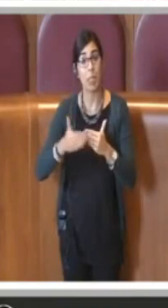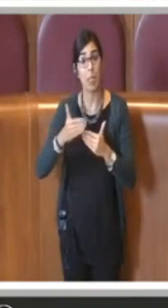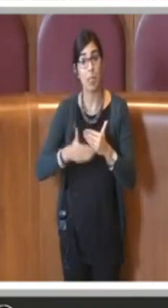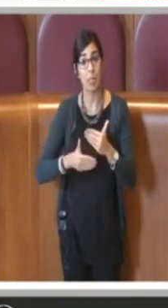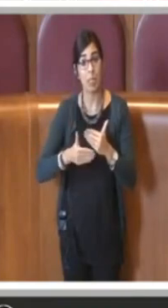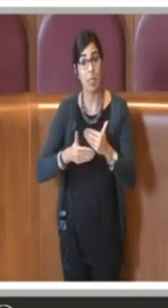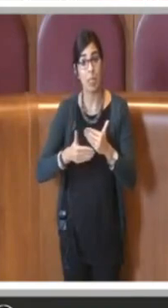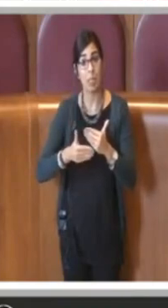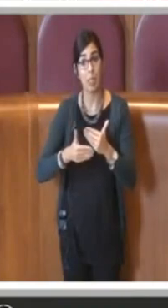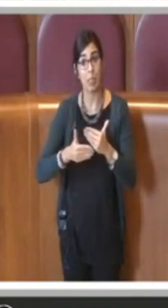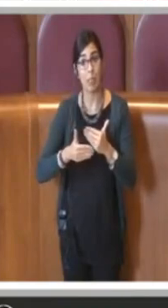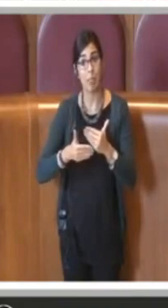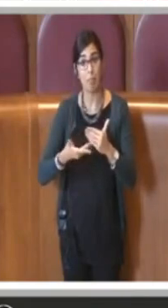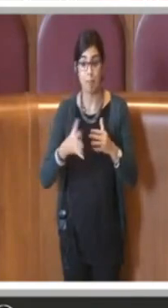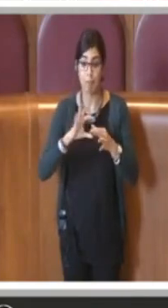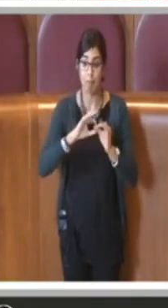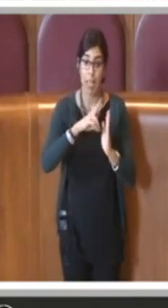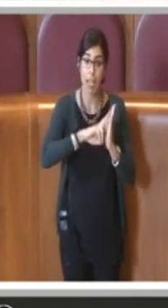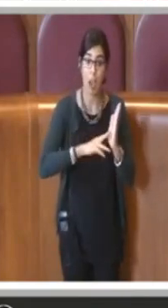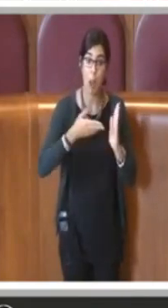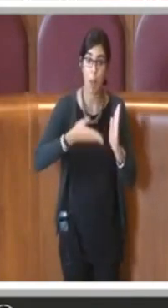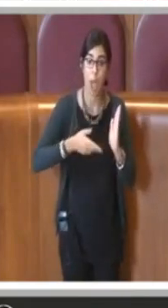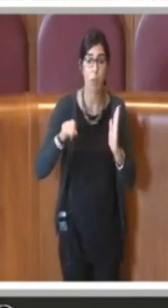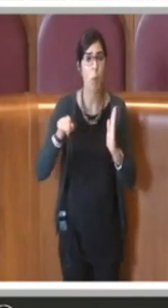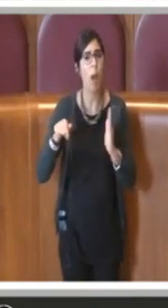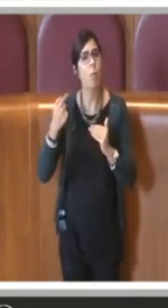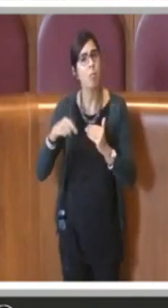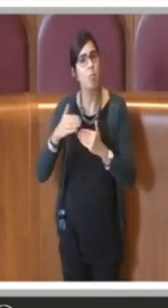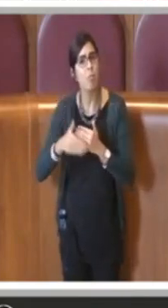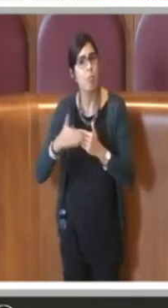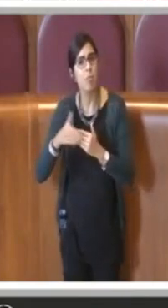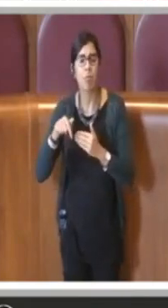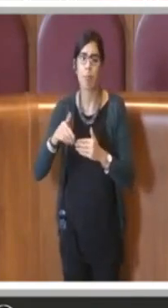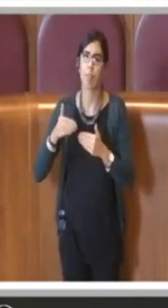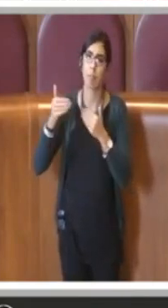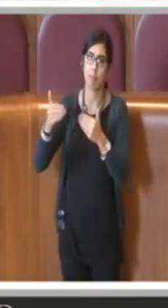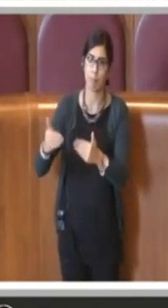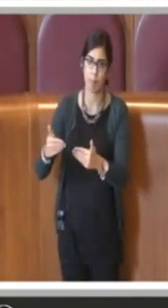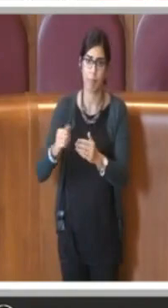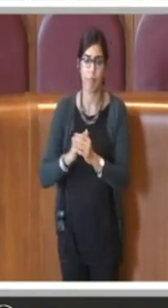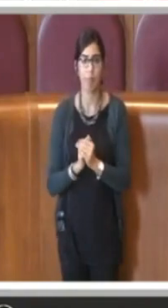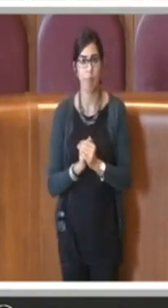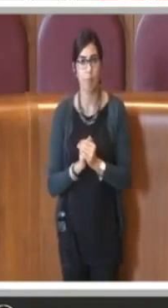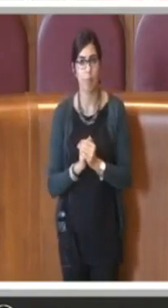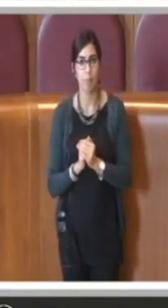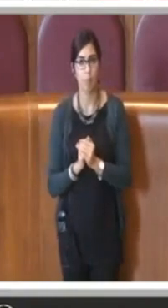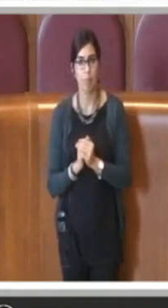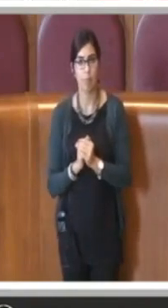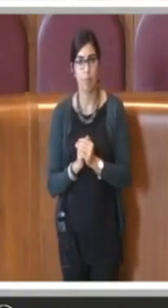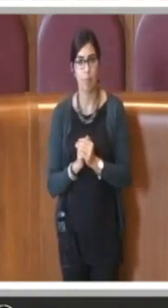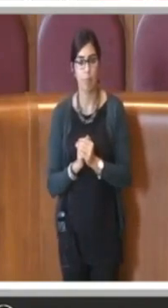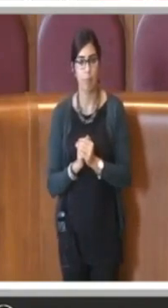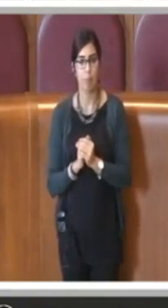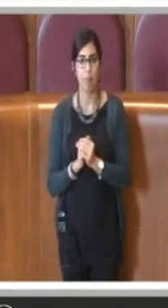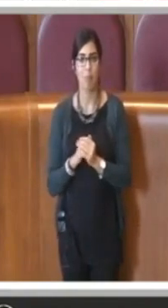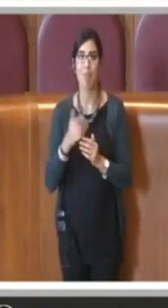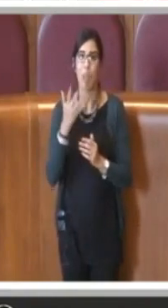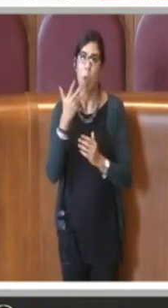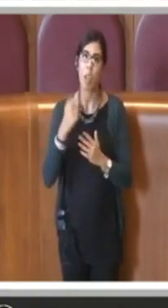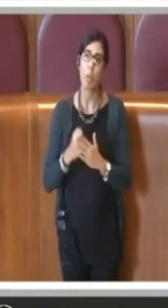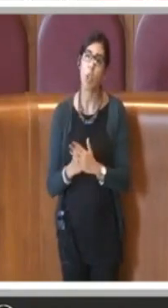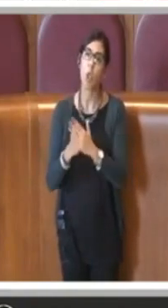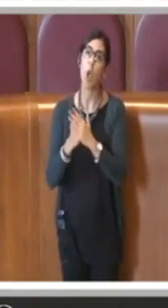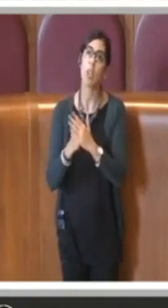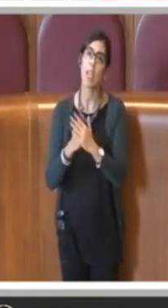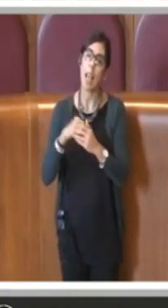'attuale regolamento che prevede il sostegno alle attività sportive